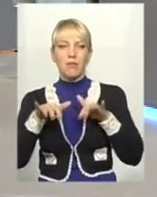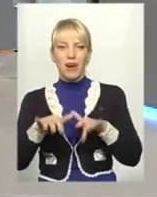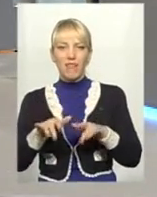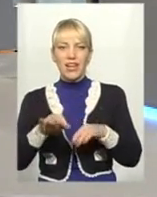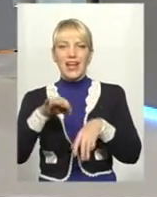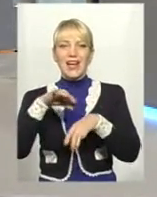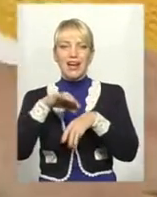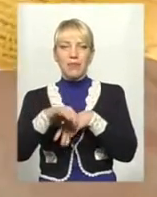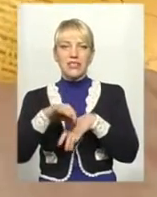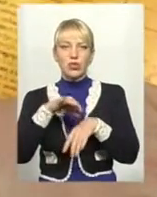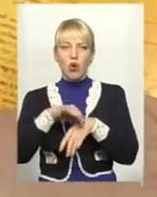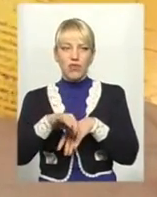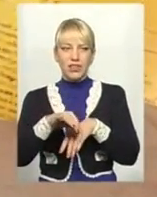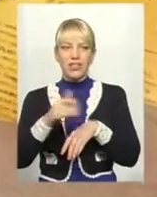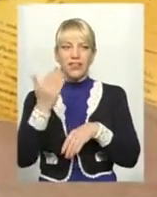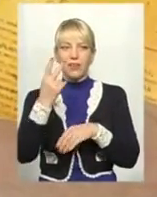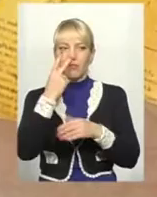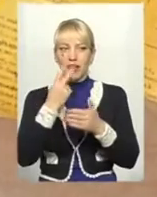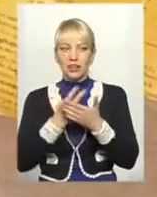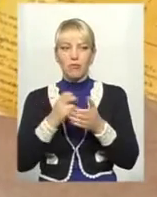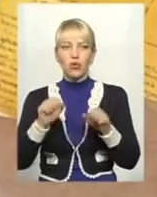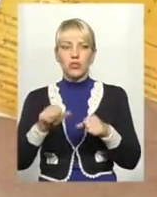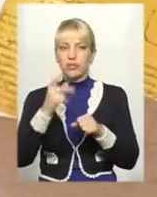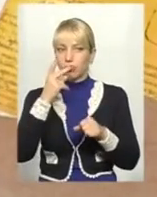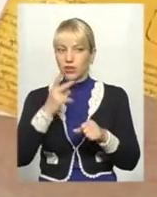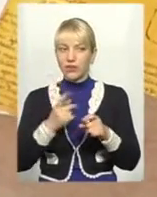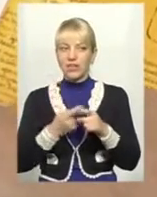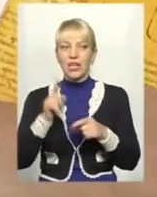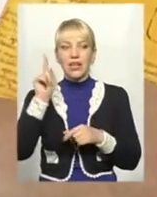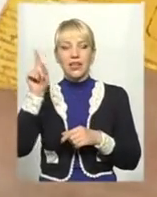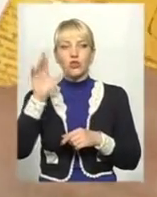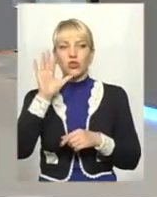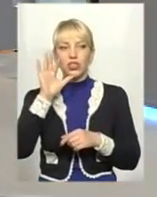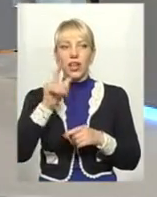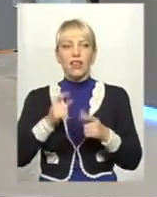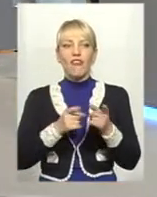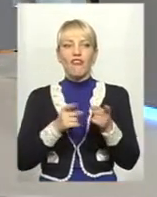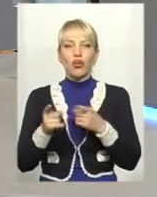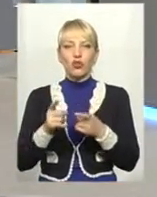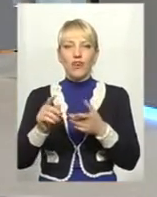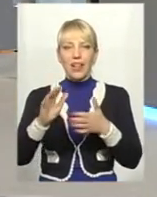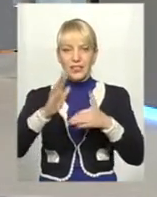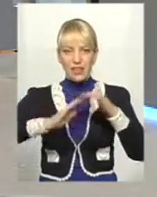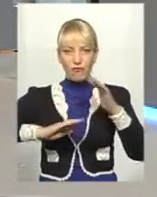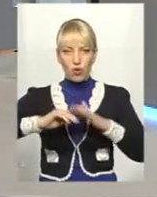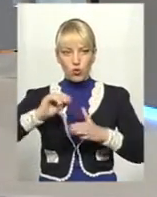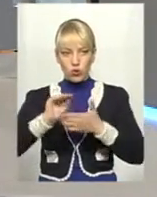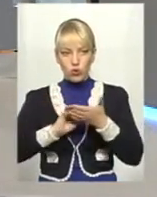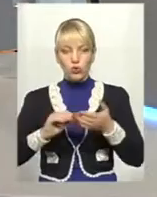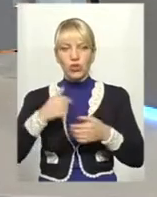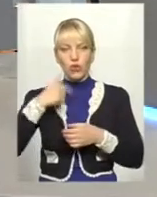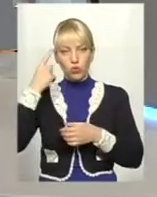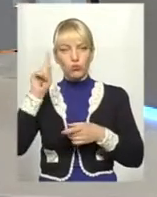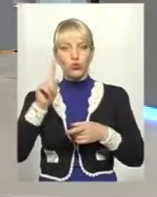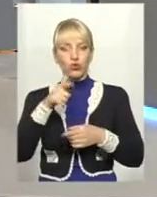подивитися. На той час вони виготовлялися вручну, і, я думаю, що до цього доклав руку і